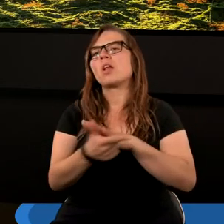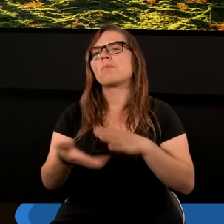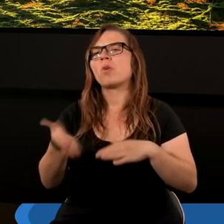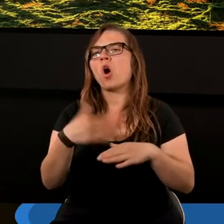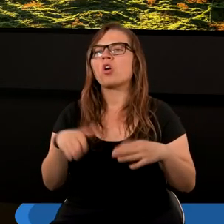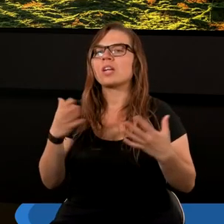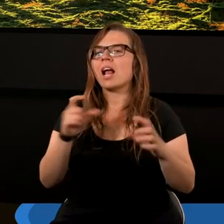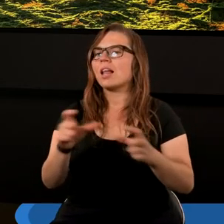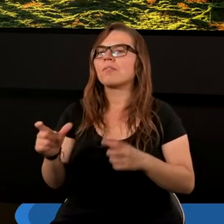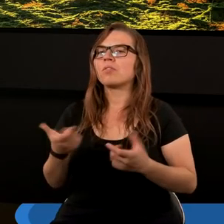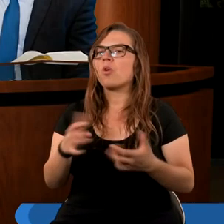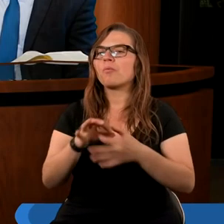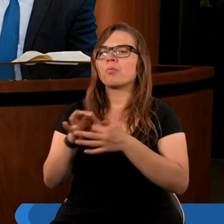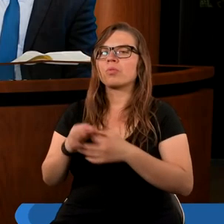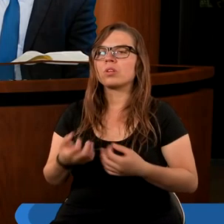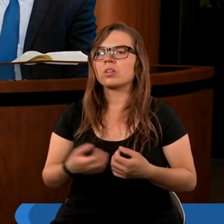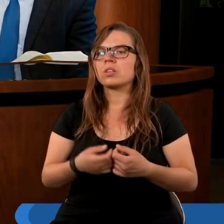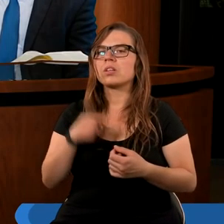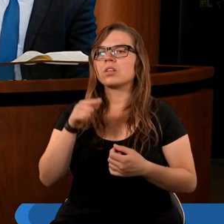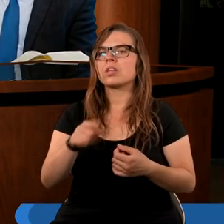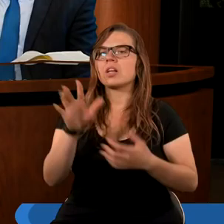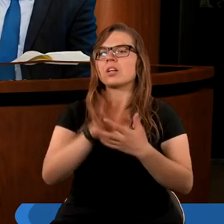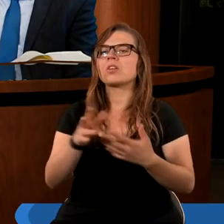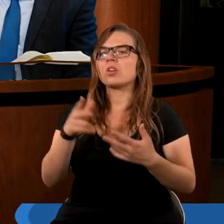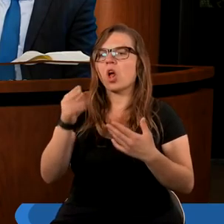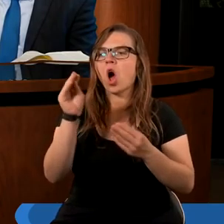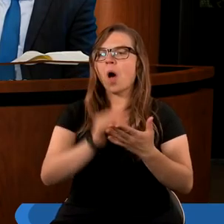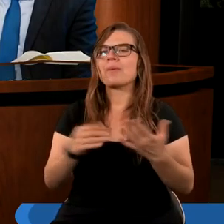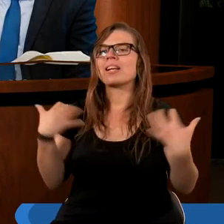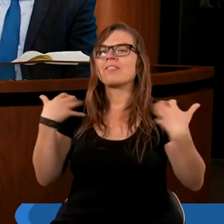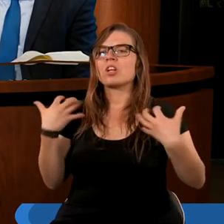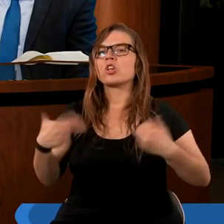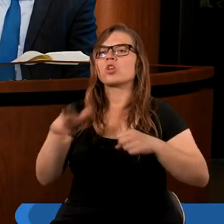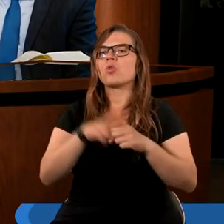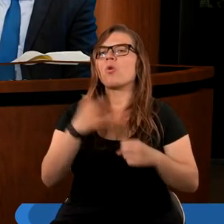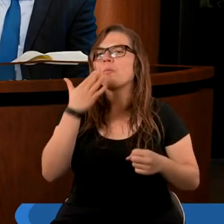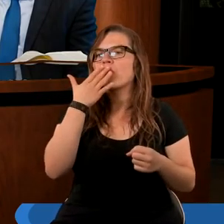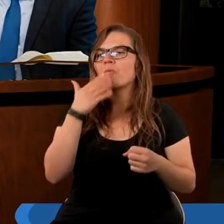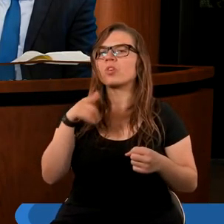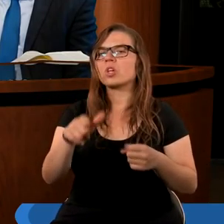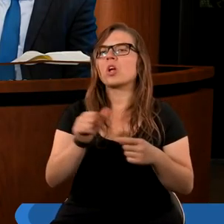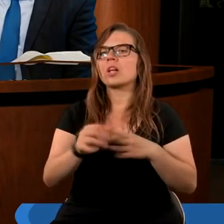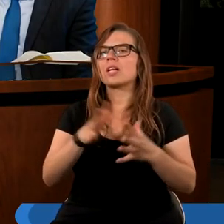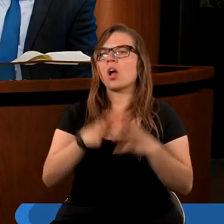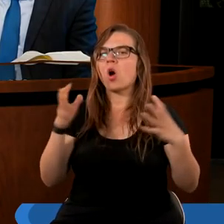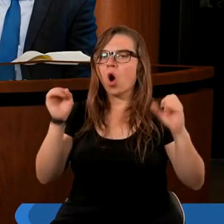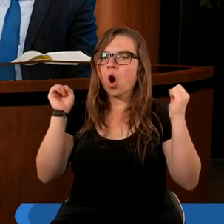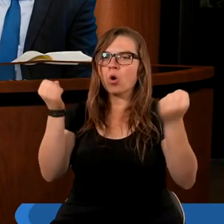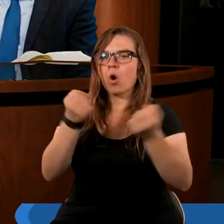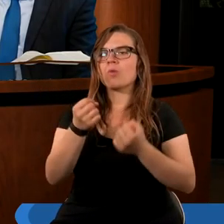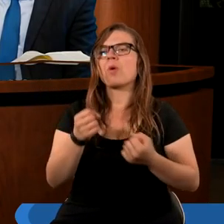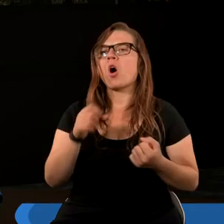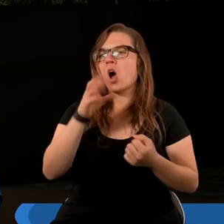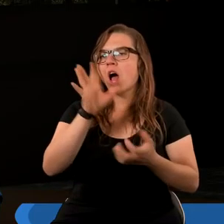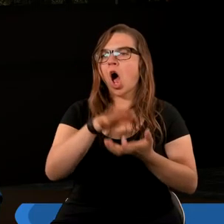siedemnastym rozdziale? Ten podstawowy opis zwierzęcia, który mówi, tutaj jest akurat ogromny rudy smok,